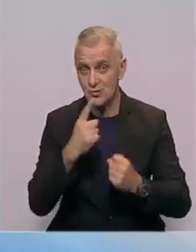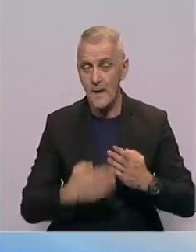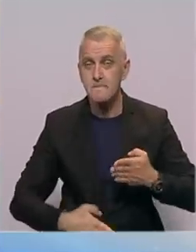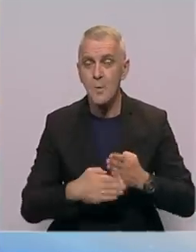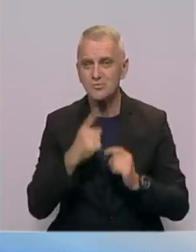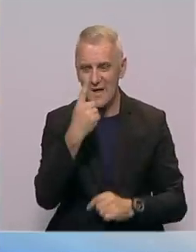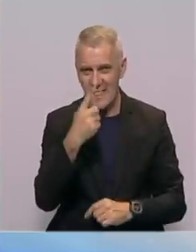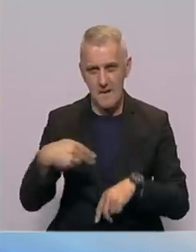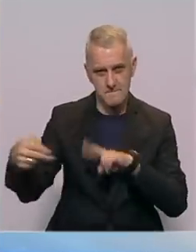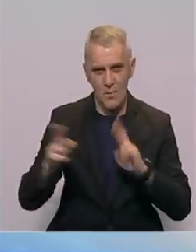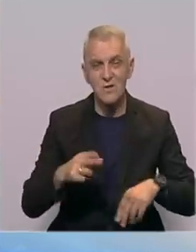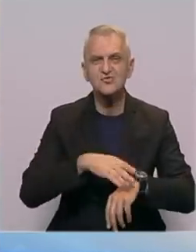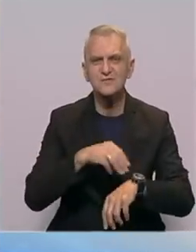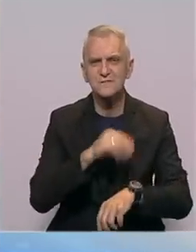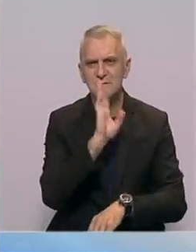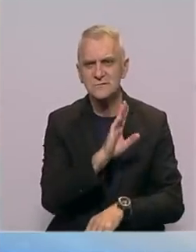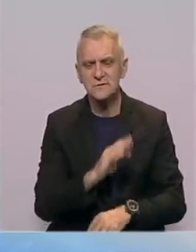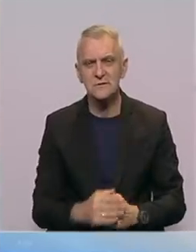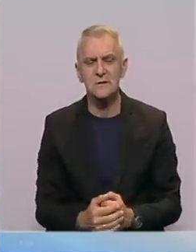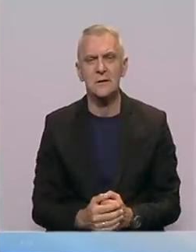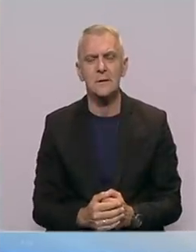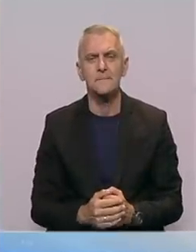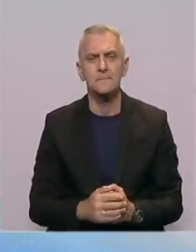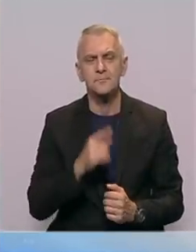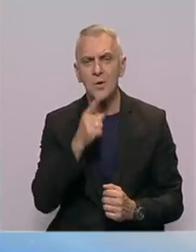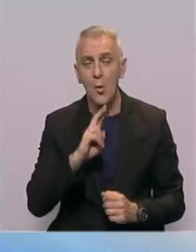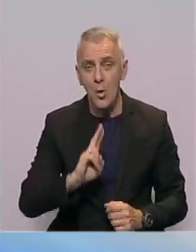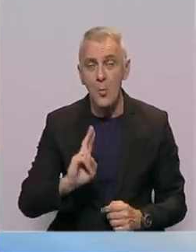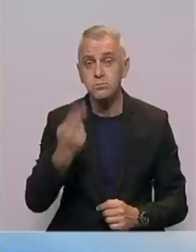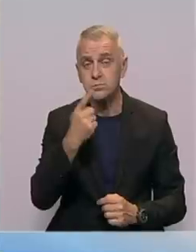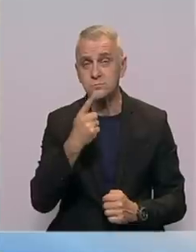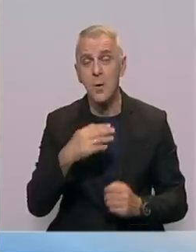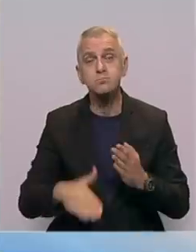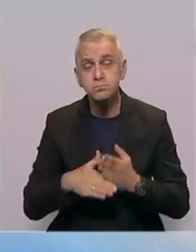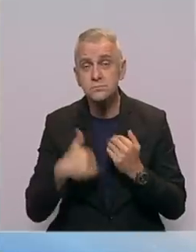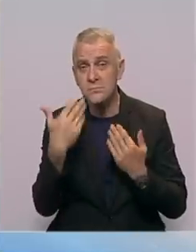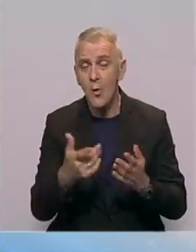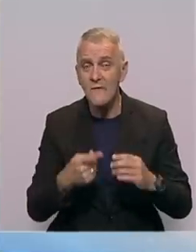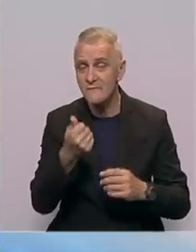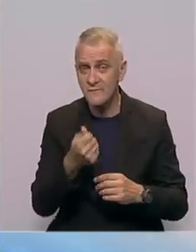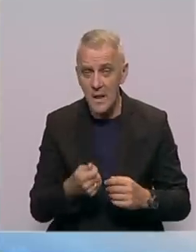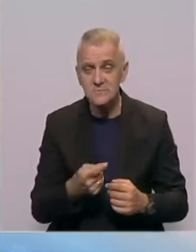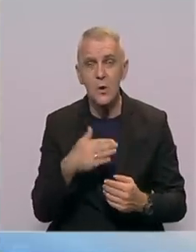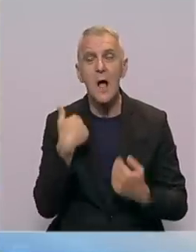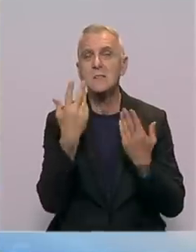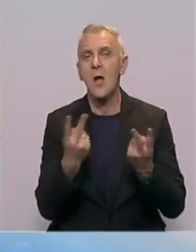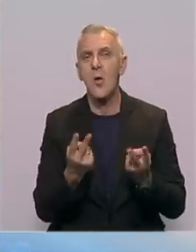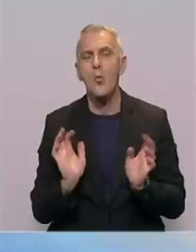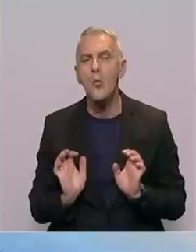dao jedan povratnik iz Šveske, Miha Tifović. On me je podržao i finansijski i dao mi, recimo, vjetaru lijeđa da